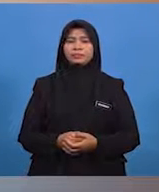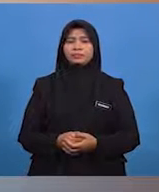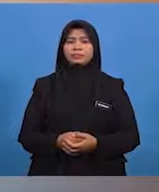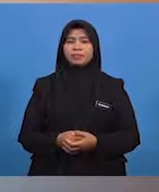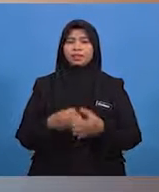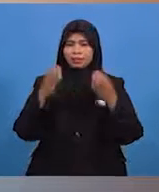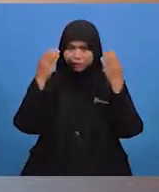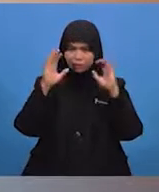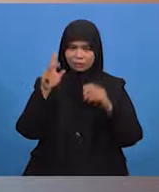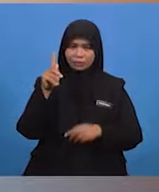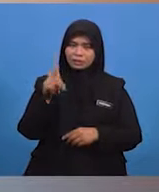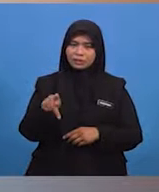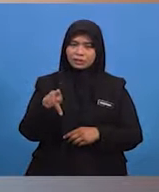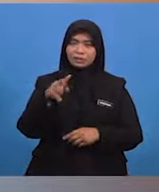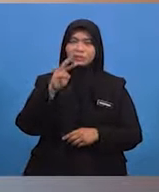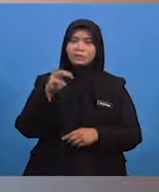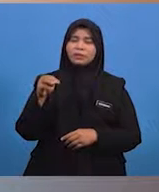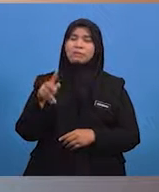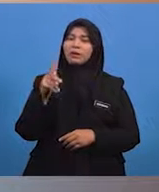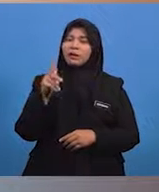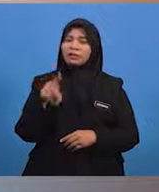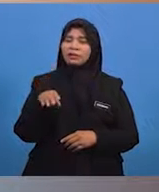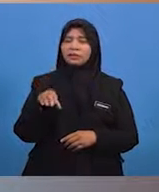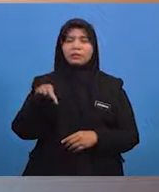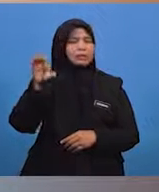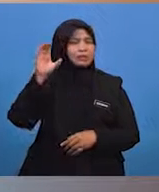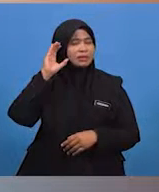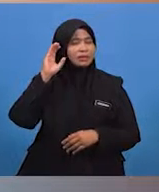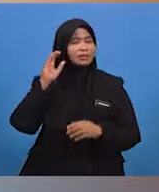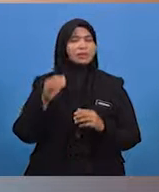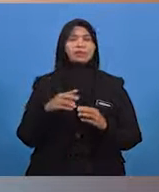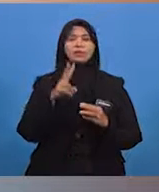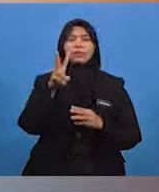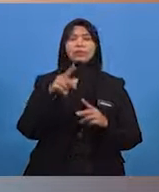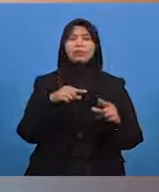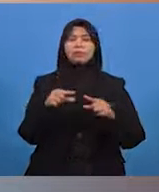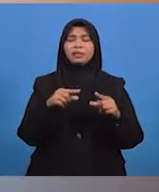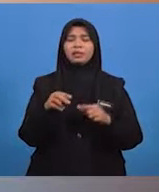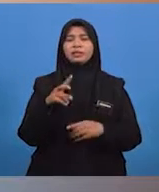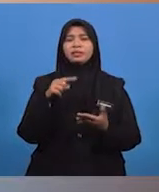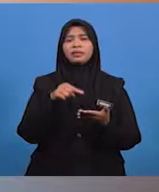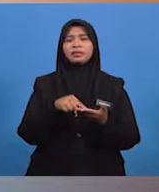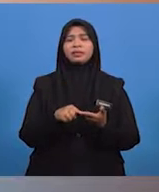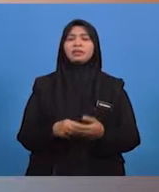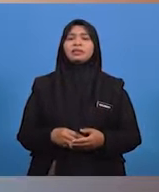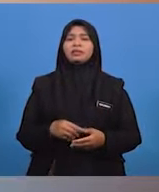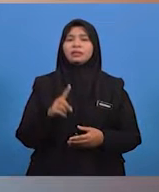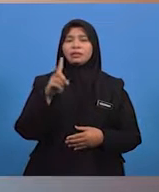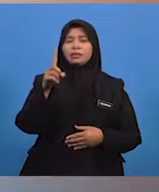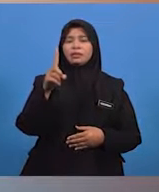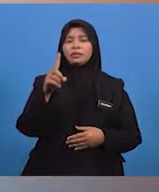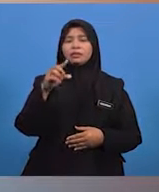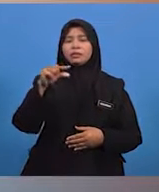Cikgu pasti murid-murid pernah mendengar tentang dua pergerakan ini. Pertama ialah